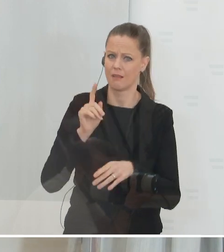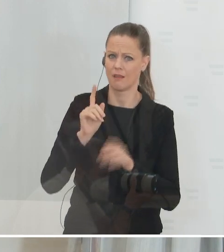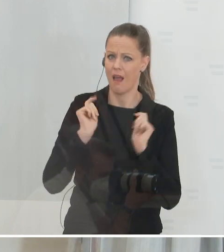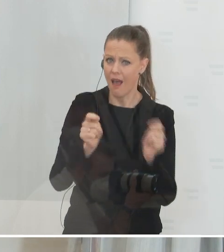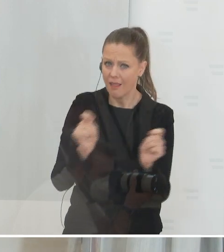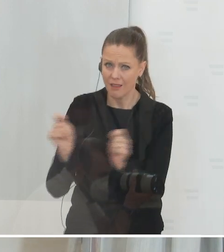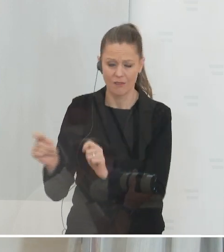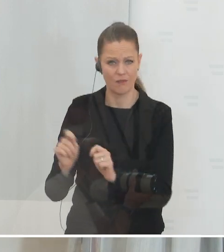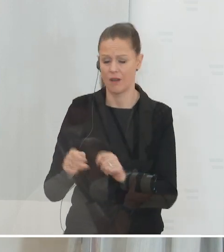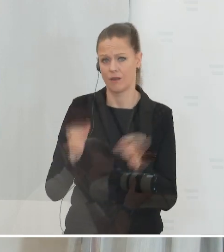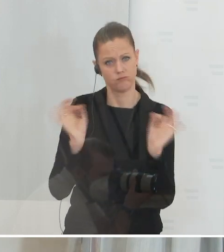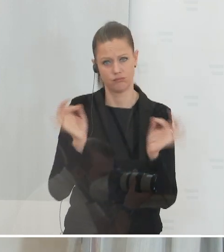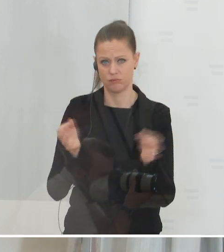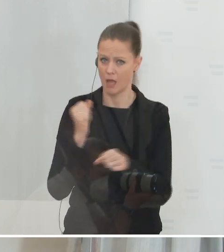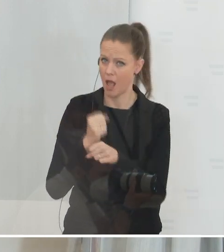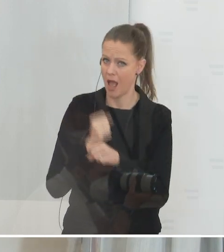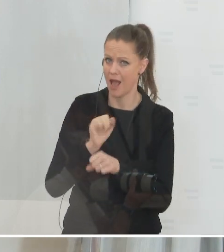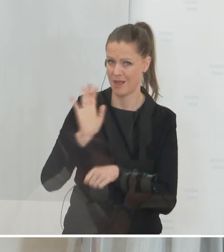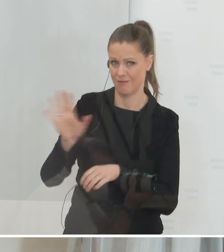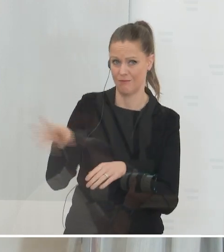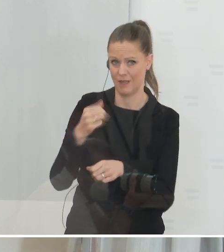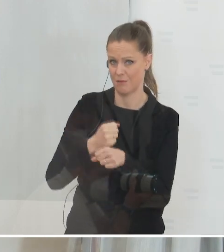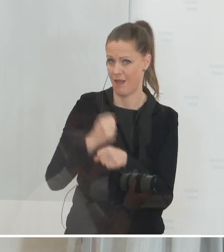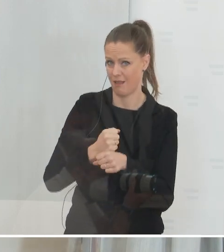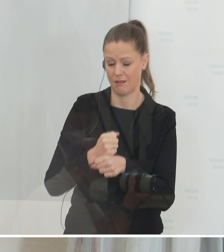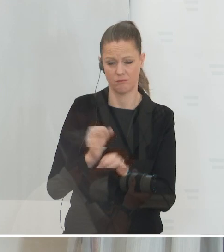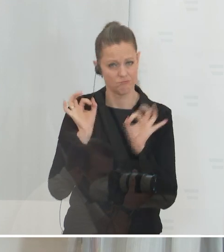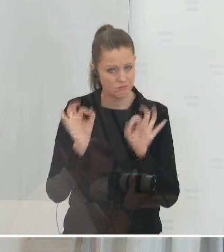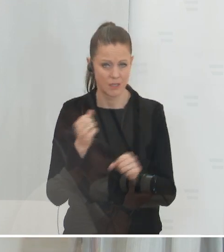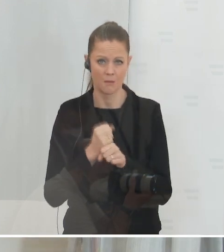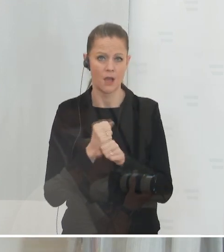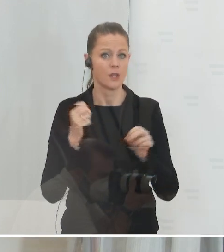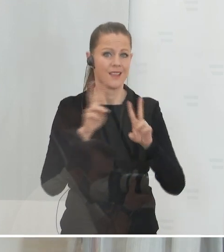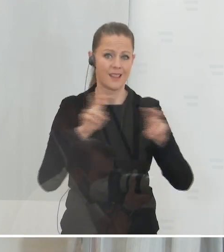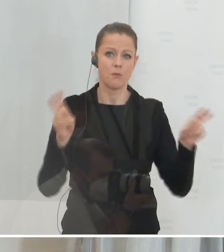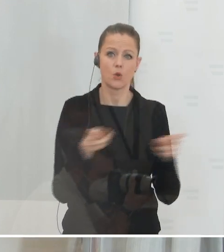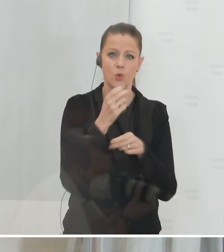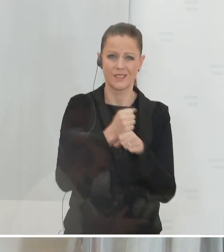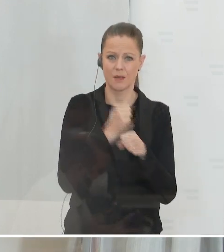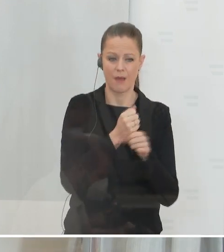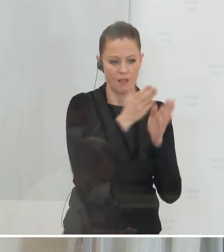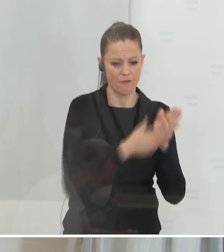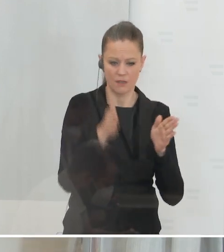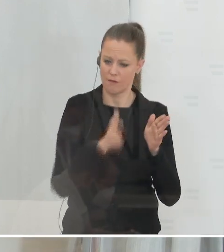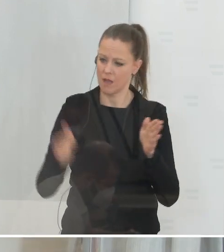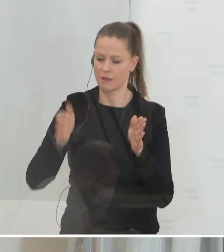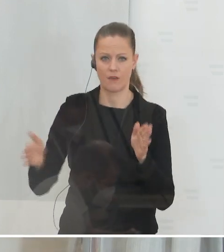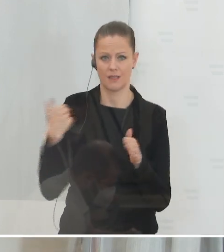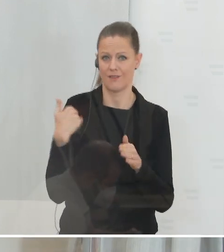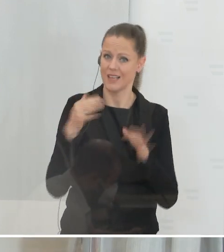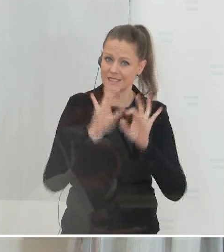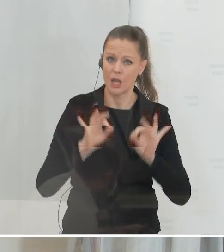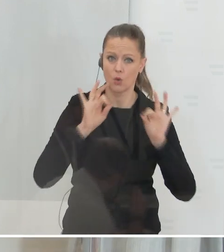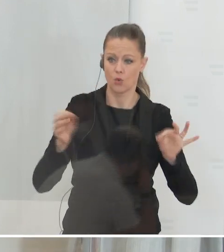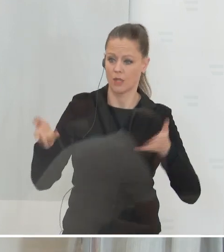Großartiges geleistet haben, die Mitarbeiterinnen und Mitarbeiter. Wir haben immer über die Kurzarbeit, es gab ja mehrere Phasen der Kurzarbeit, einen sehr, sehr guten